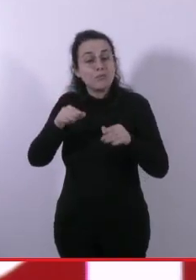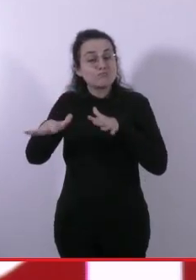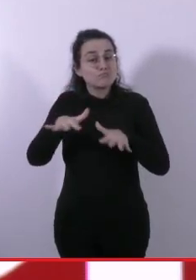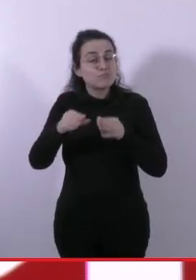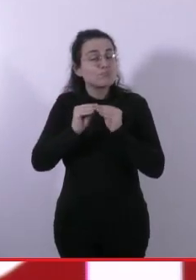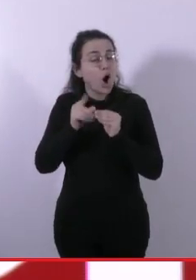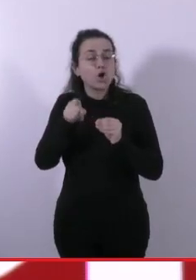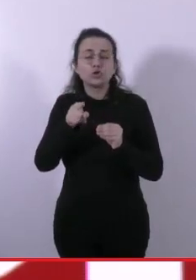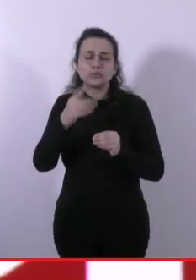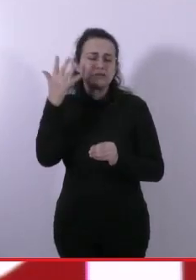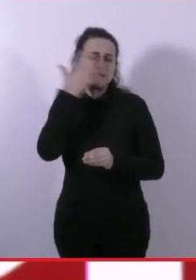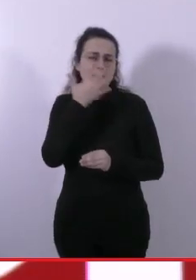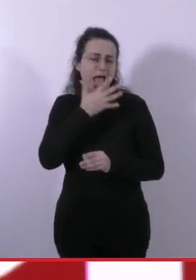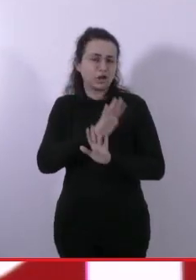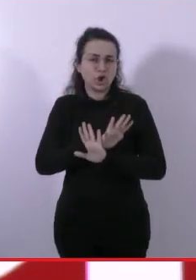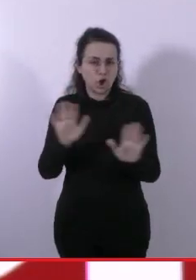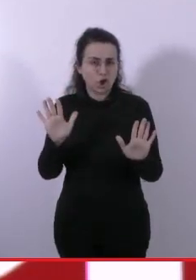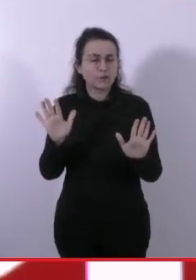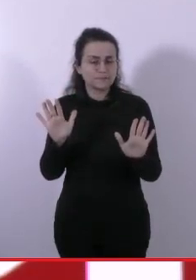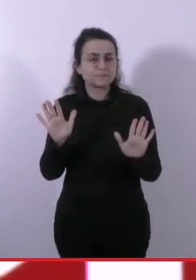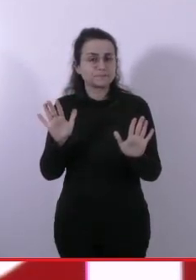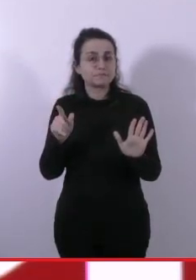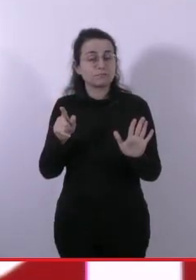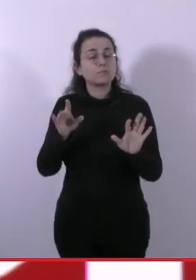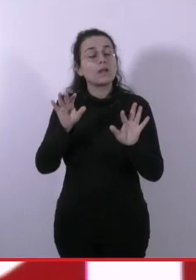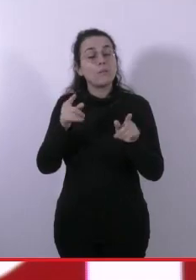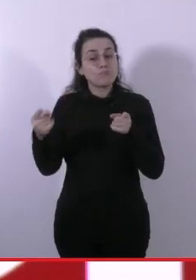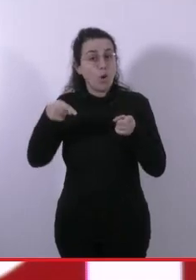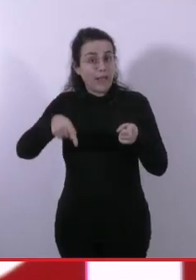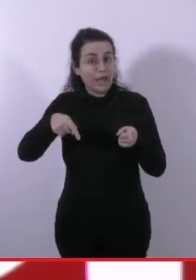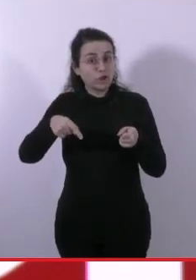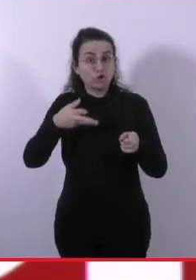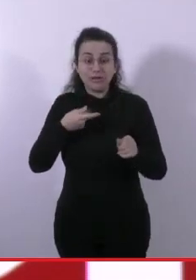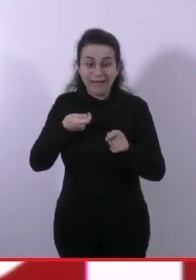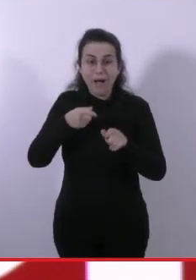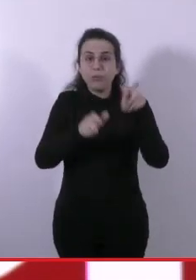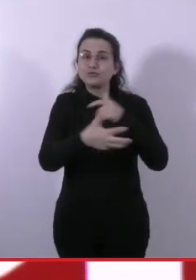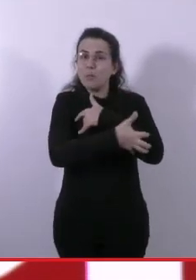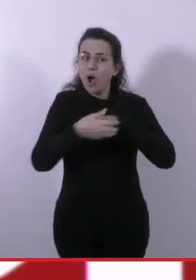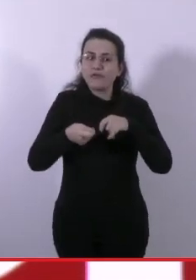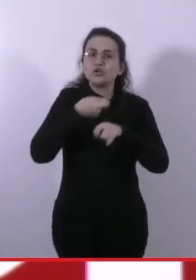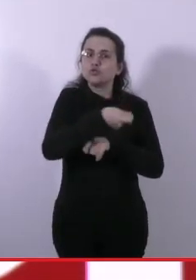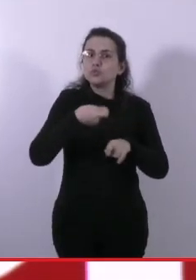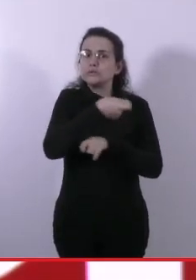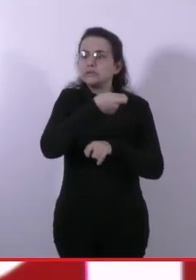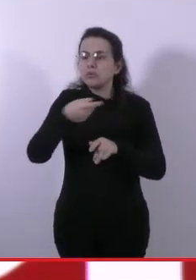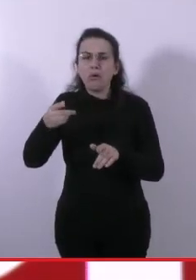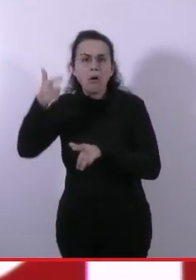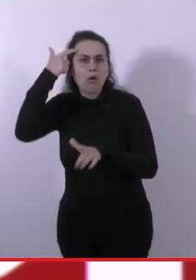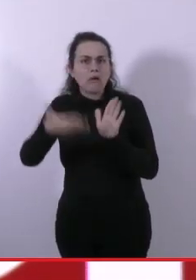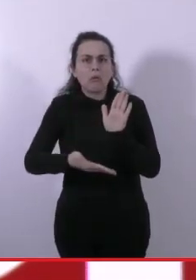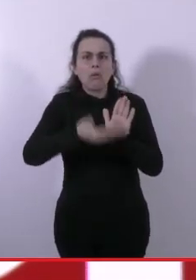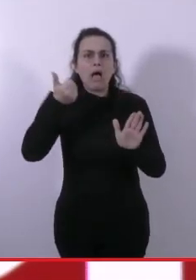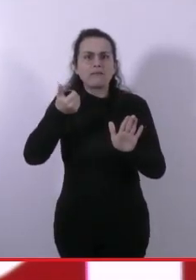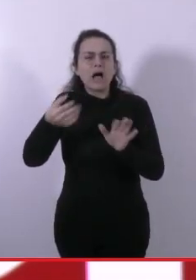chi in questo periodo sia oltremente impoverito, per andare a togliergli un sussidio che non è una gran cosa come quella, bisogna essere cattivi.